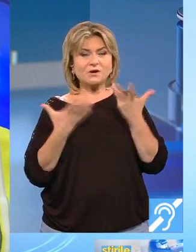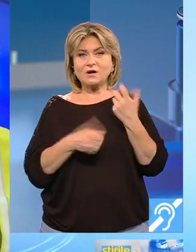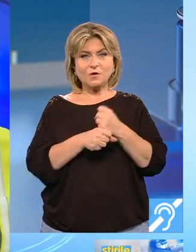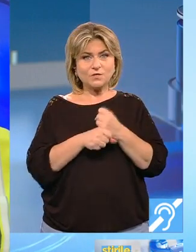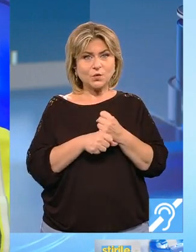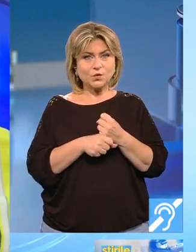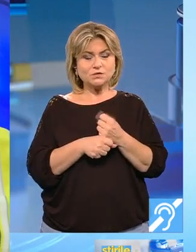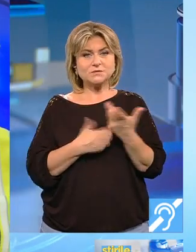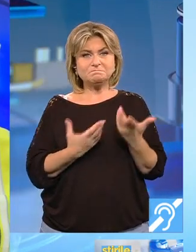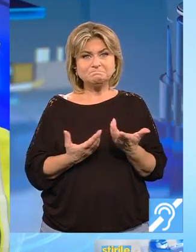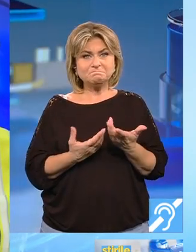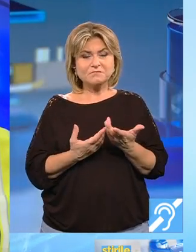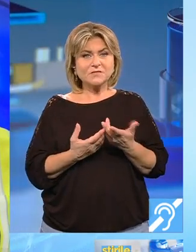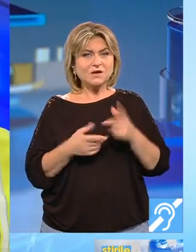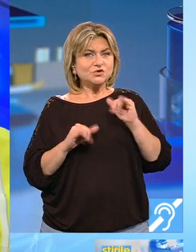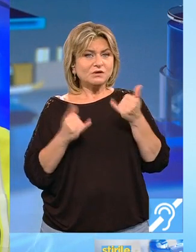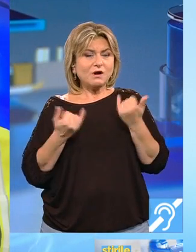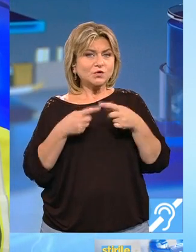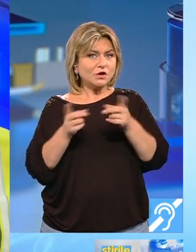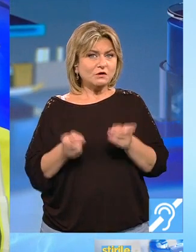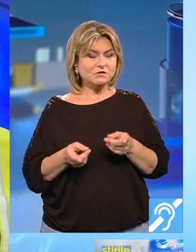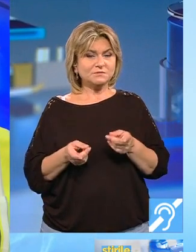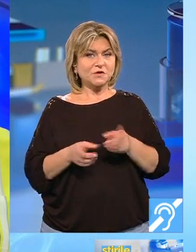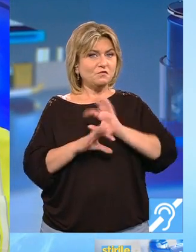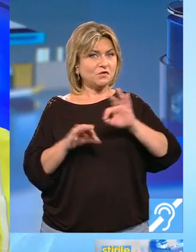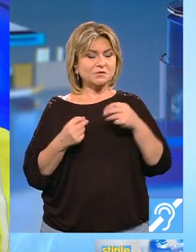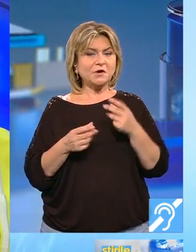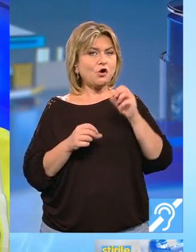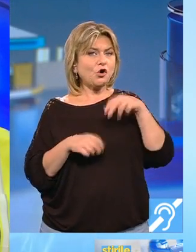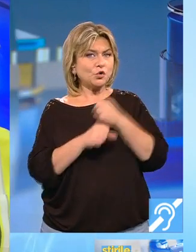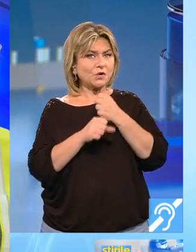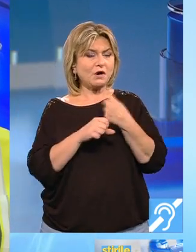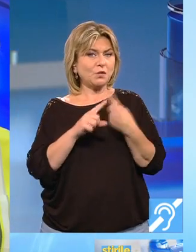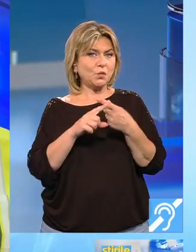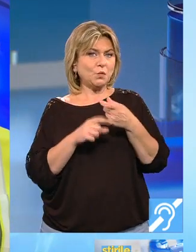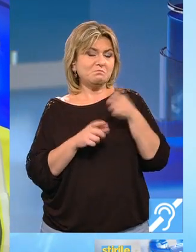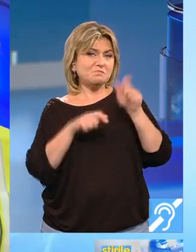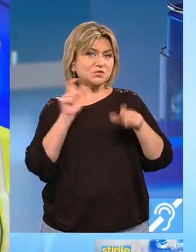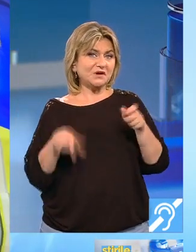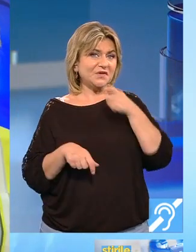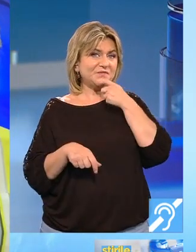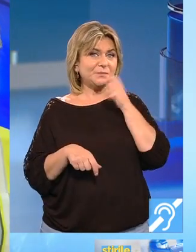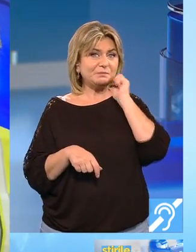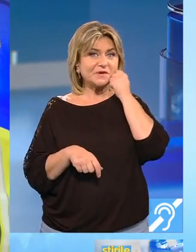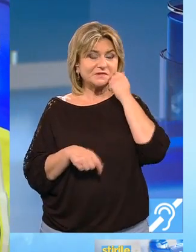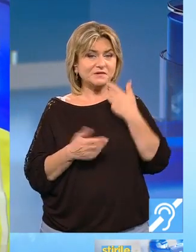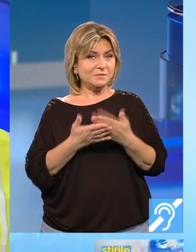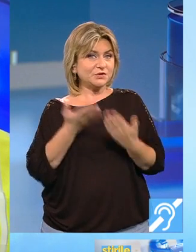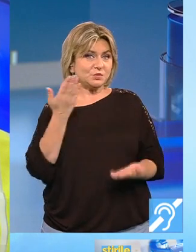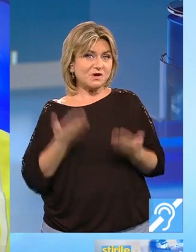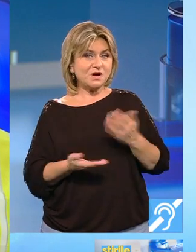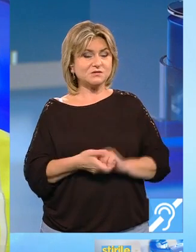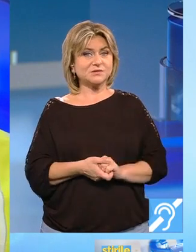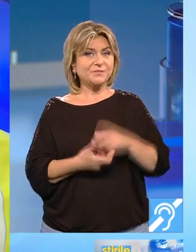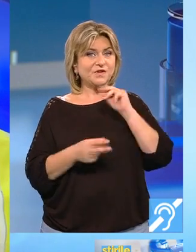le-au făcut își arată roadele acum și în cazul lor. Foarte bună conlucrare la muncă cu persoanele în vârstă. Pentru balanțe